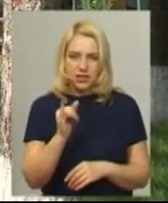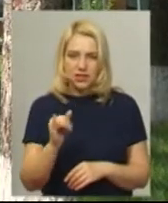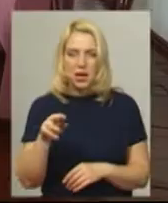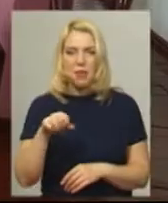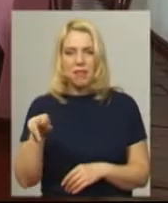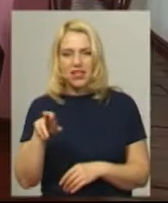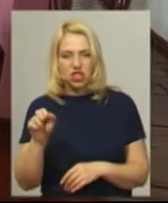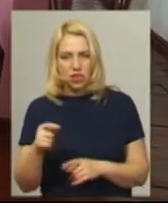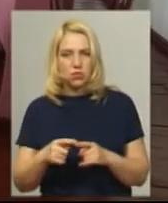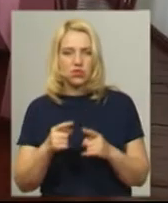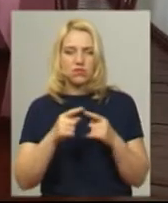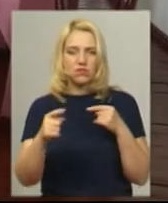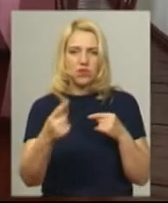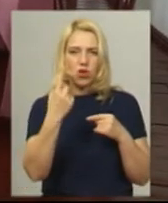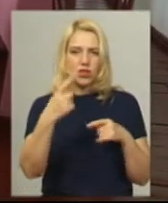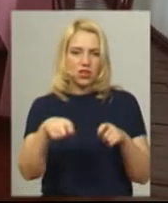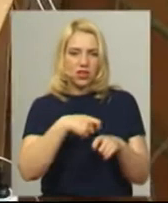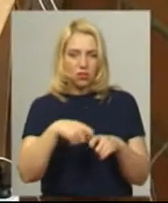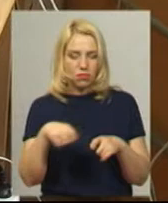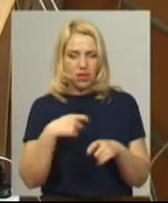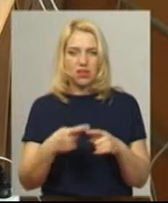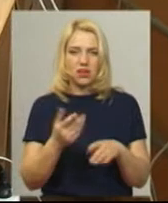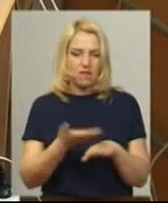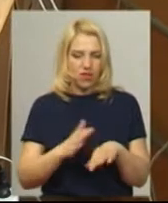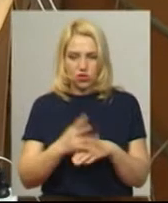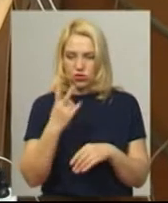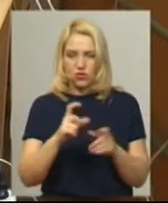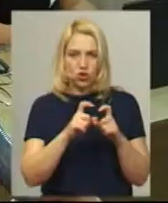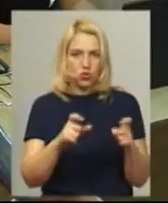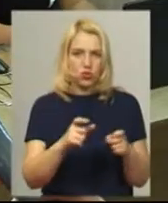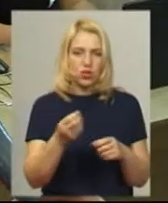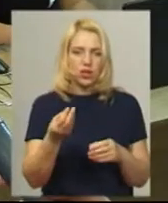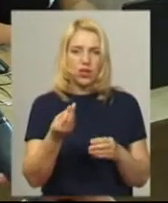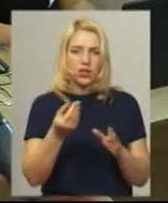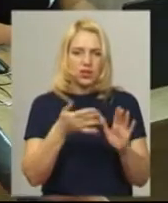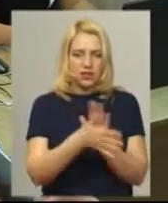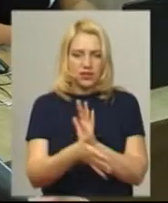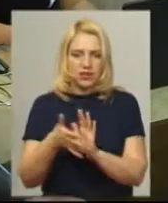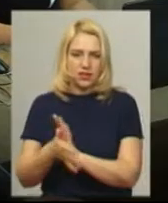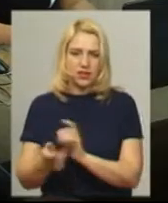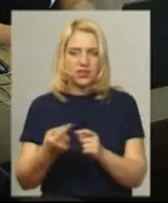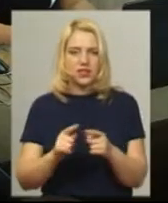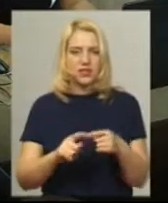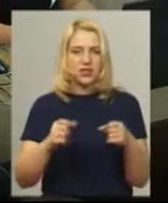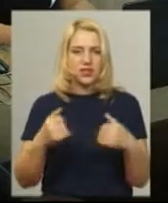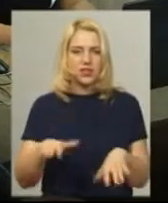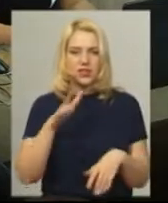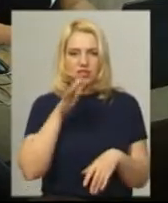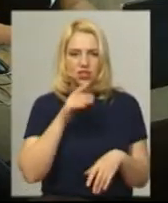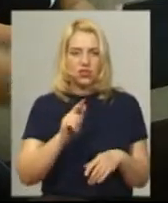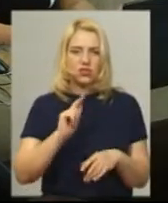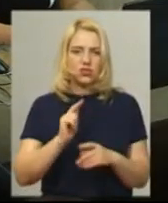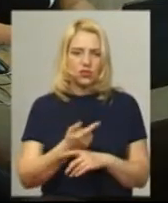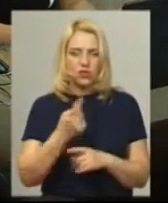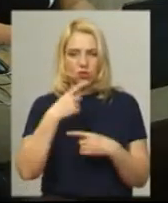утримувати кілька шкіл у громаді важко, а оптимізацію має здійснити до початку навчального року. Це зараз втрата часу знову, знову